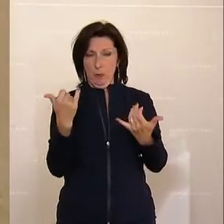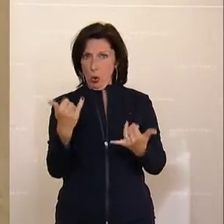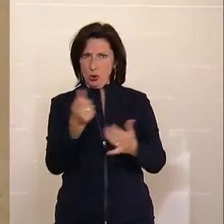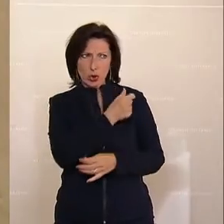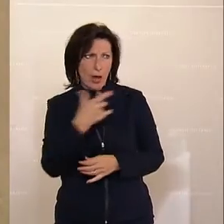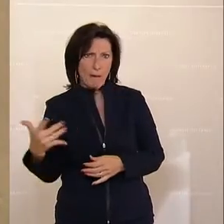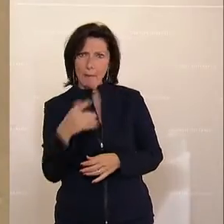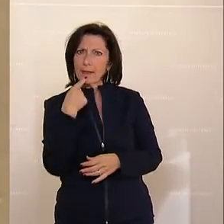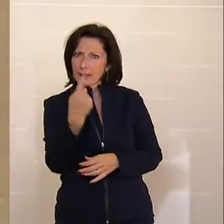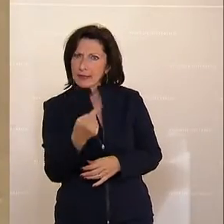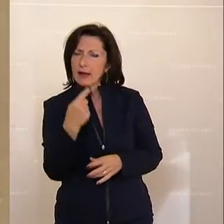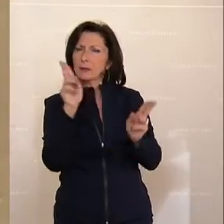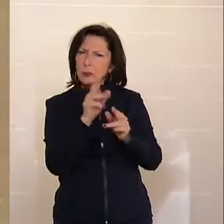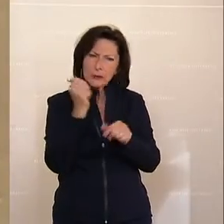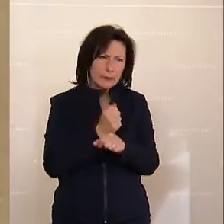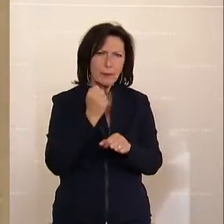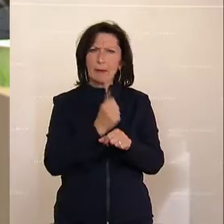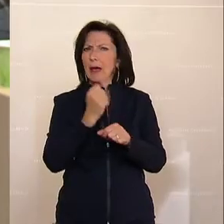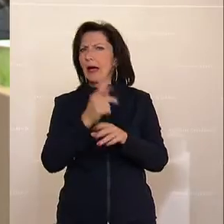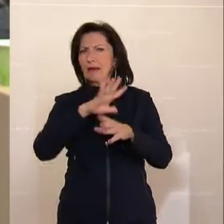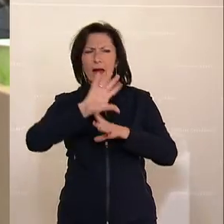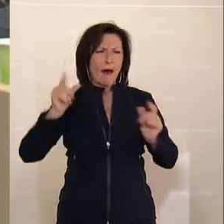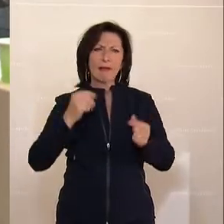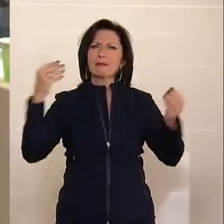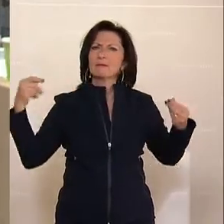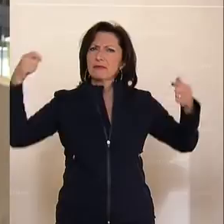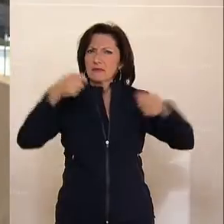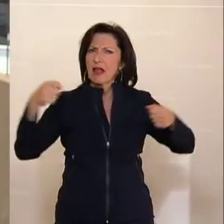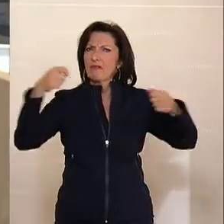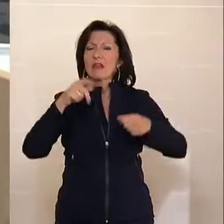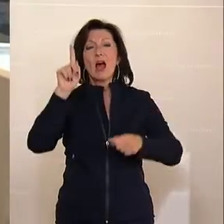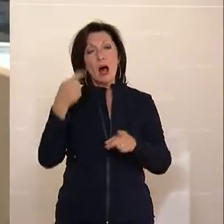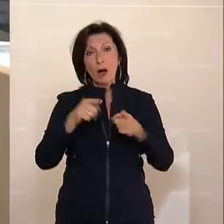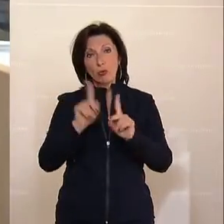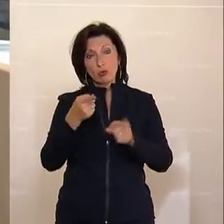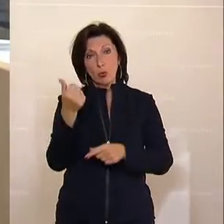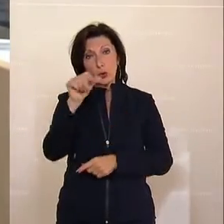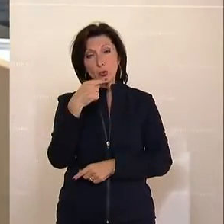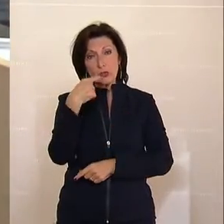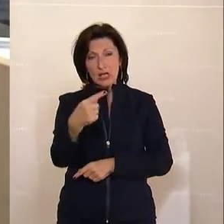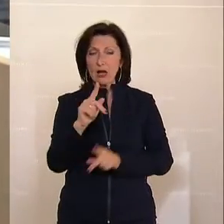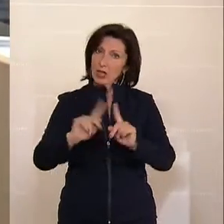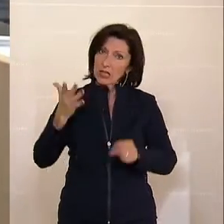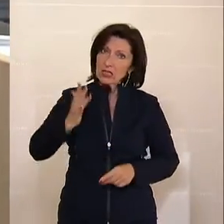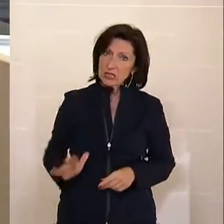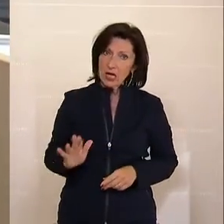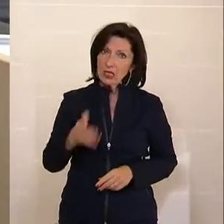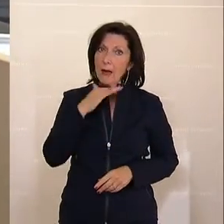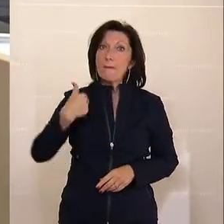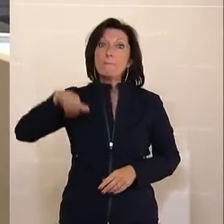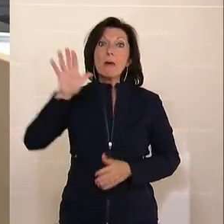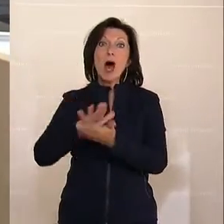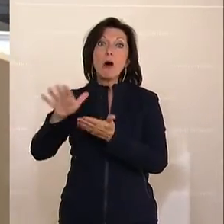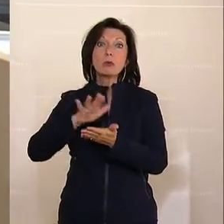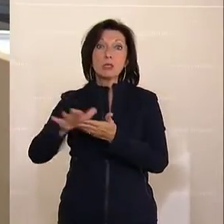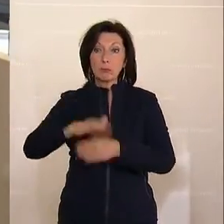aufgelistet worden, von der Kurzarbeit bis zu den ganzen Hilfen. Aber man darf vielleicht auch sagen, dass zum Beispiel auf der anderen Seite wesentliche Mehrkosten